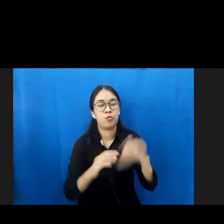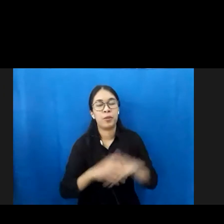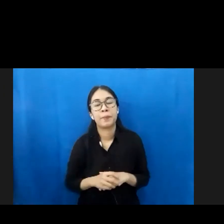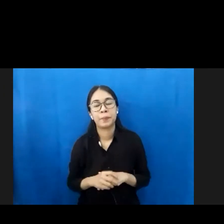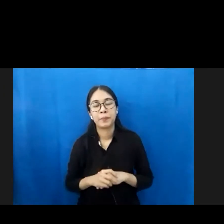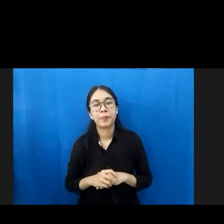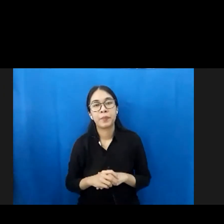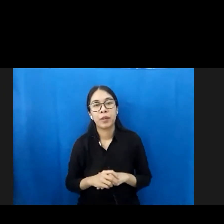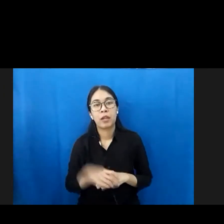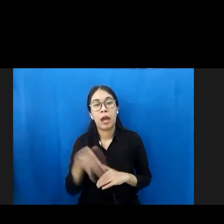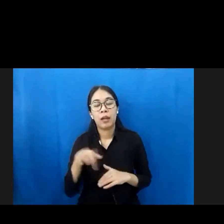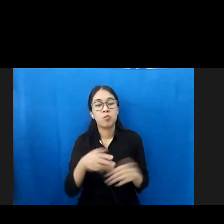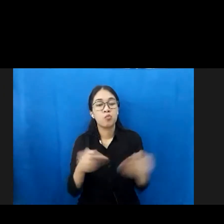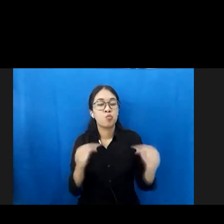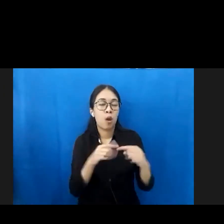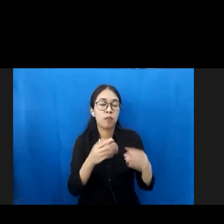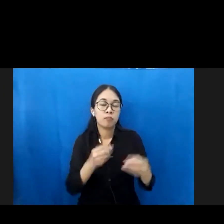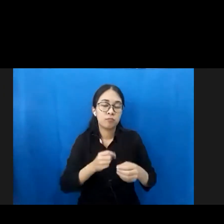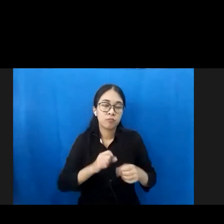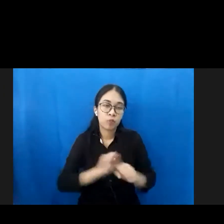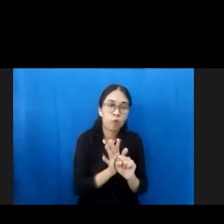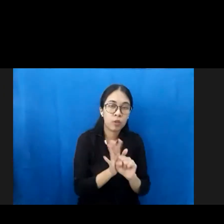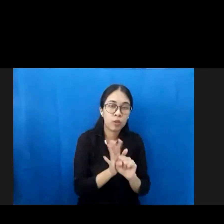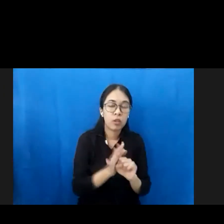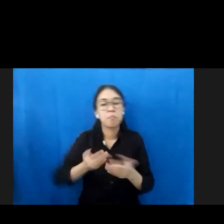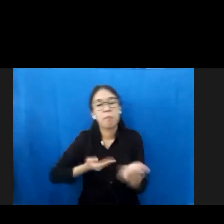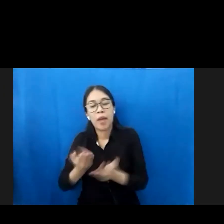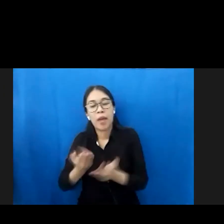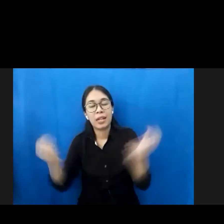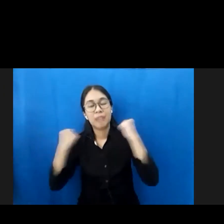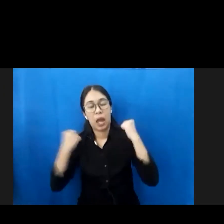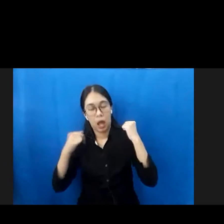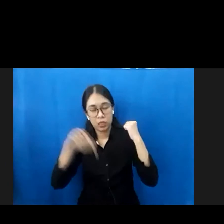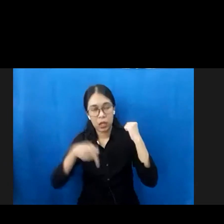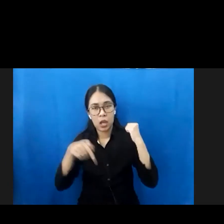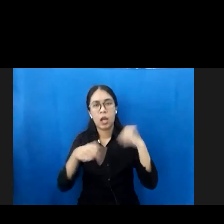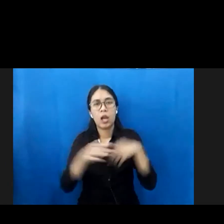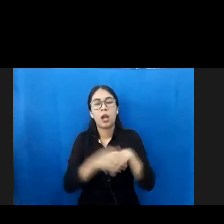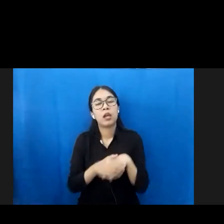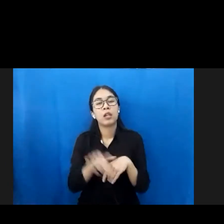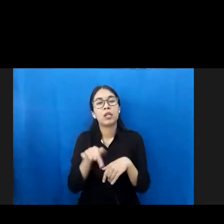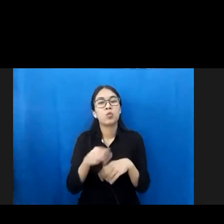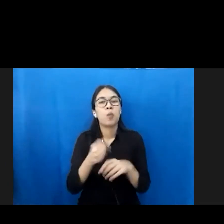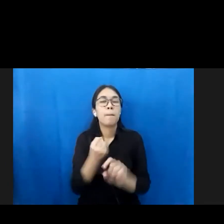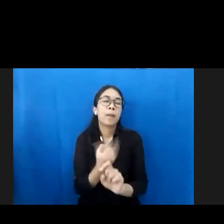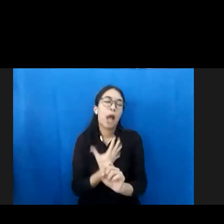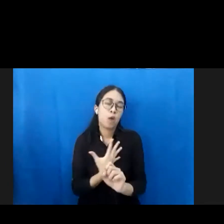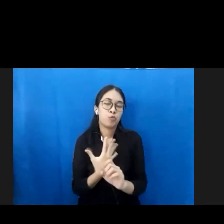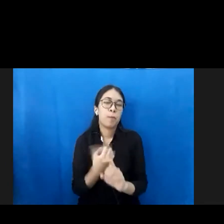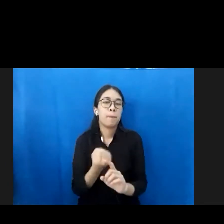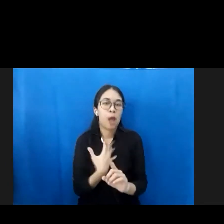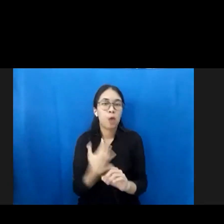COVID dan pelayanan kesehatan ini memang sungguh-sungguh sangat berpengaruh sangat berpengaruh